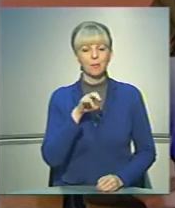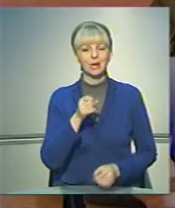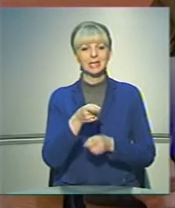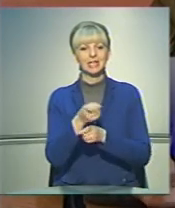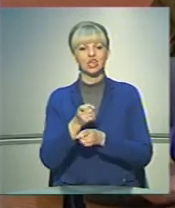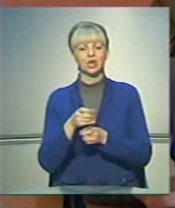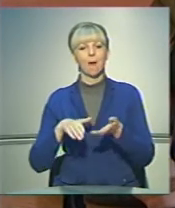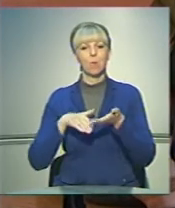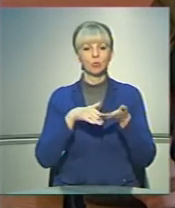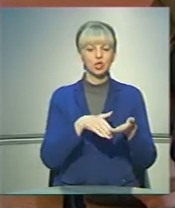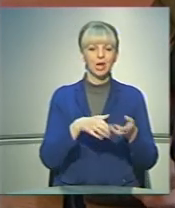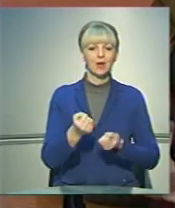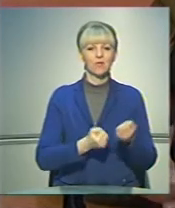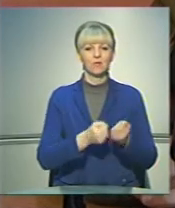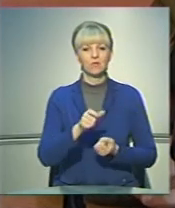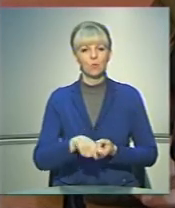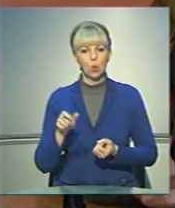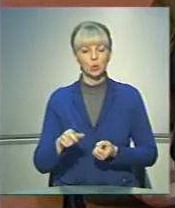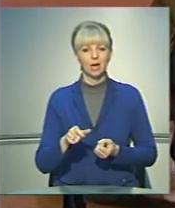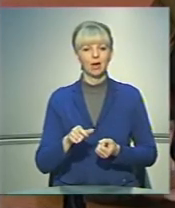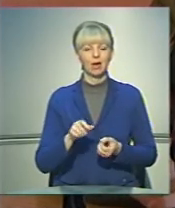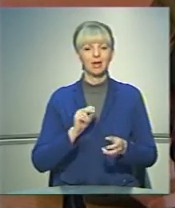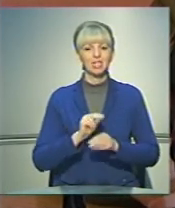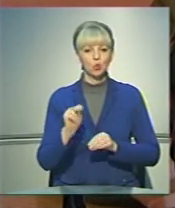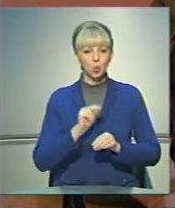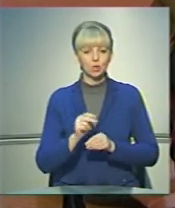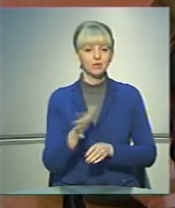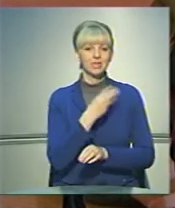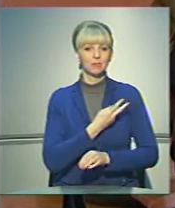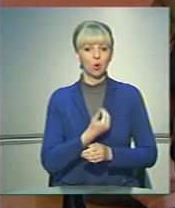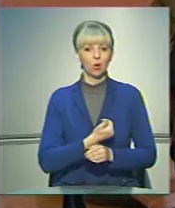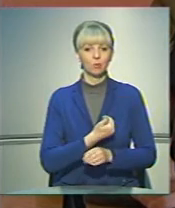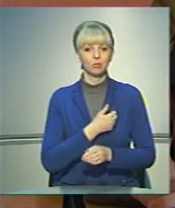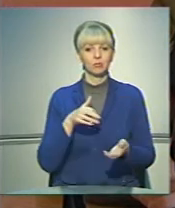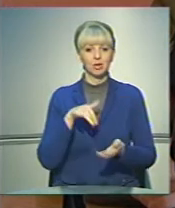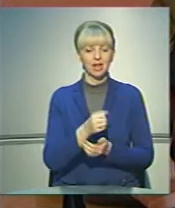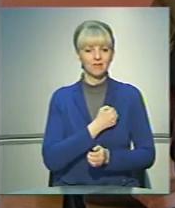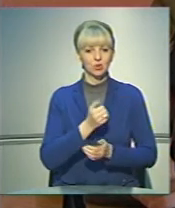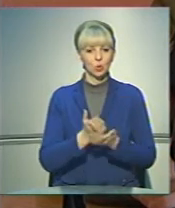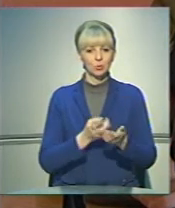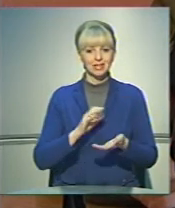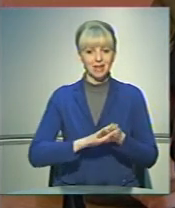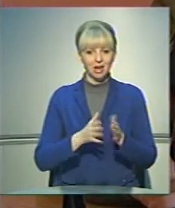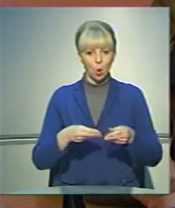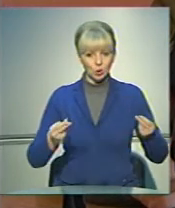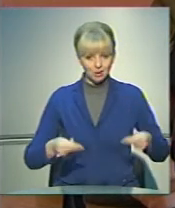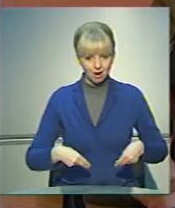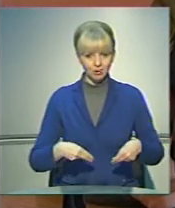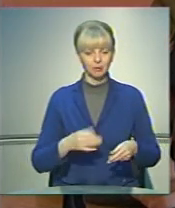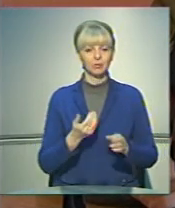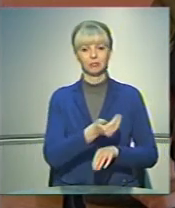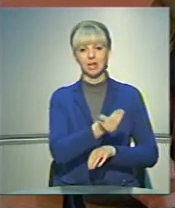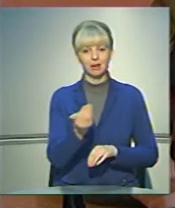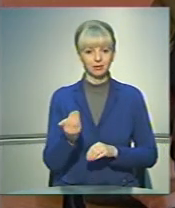помічники гранатометників, водії, інструктора. Всі бажаючі, які хочуть прийти на військову службу за контрактом, для